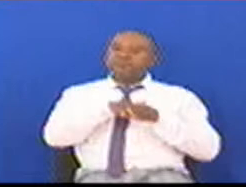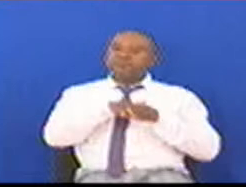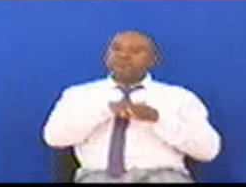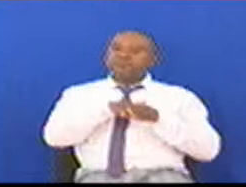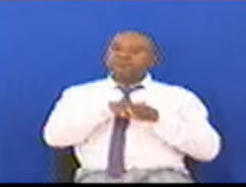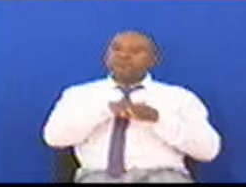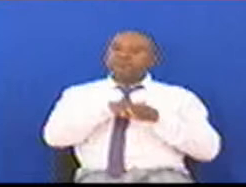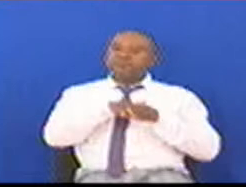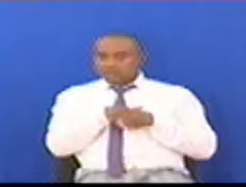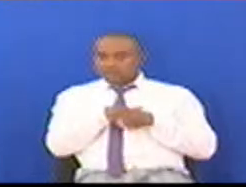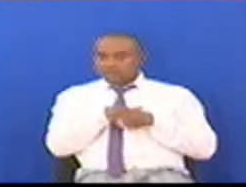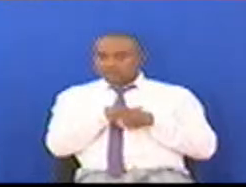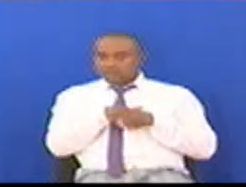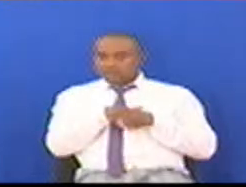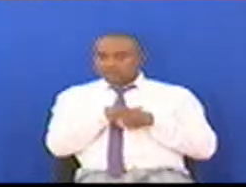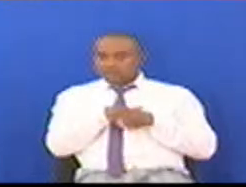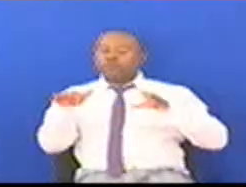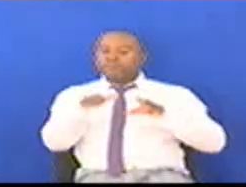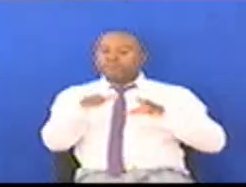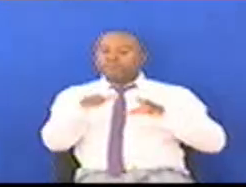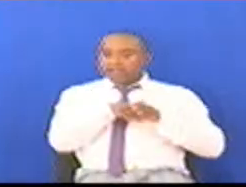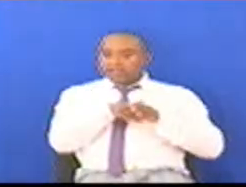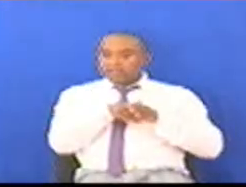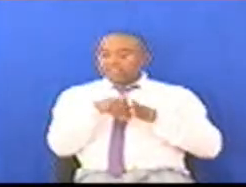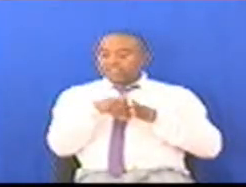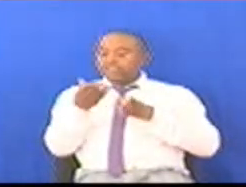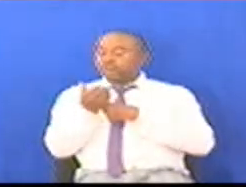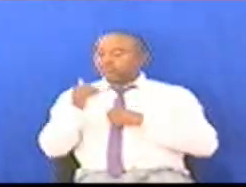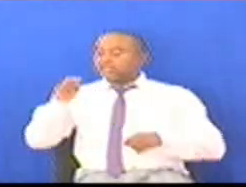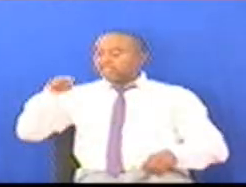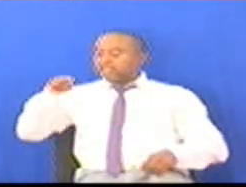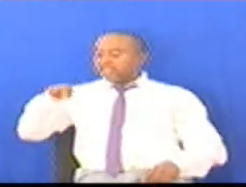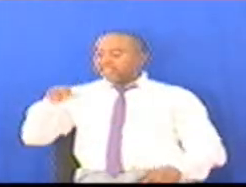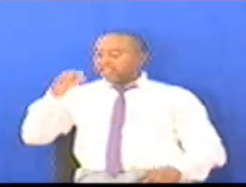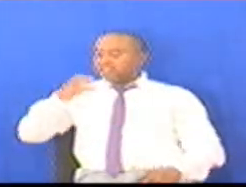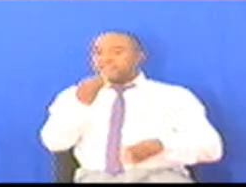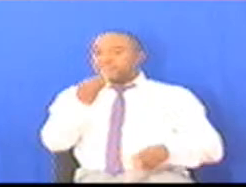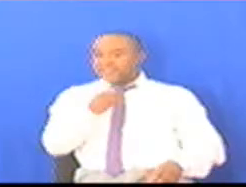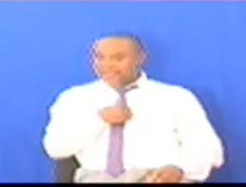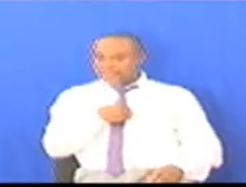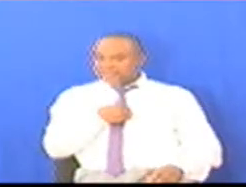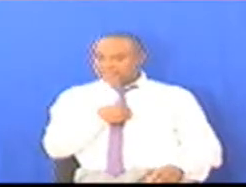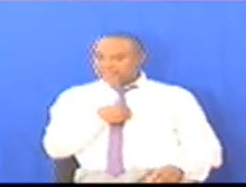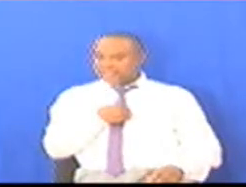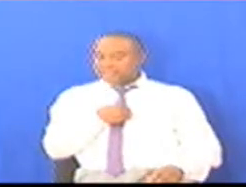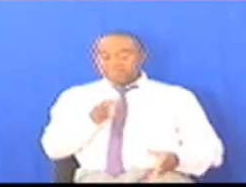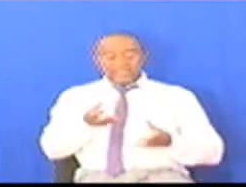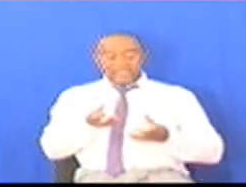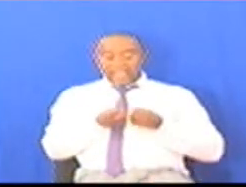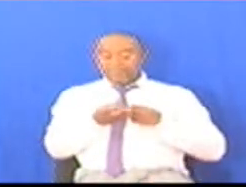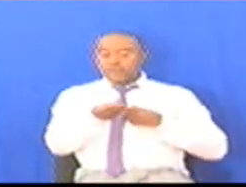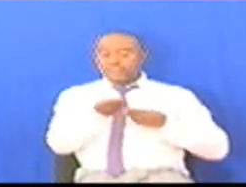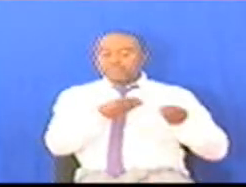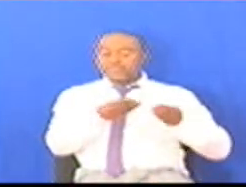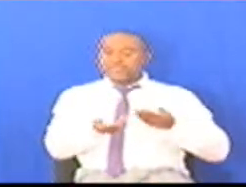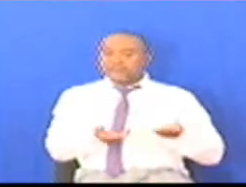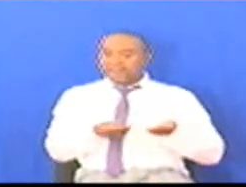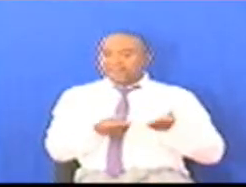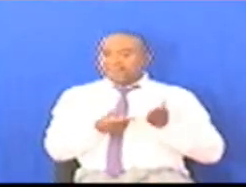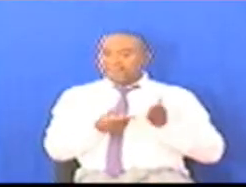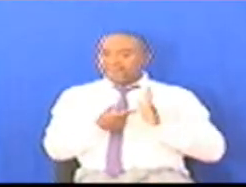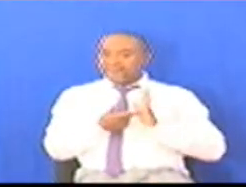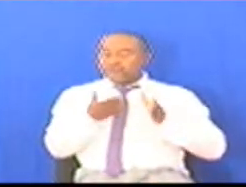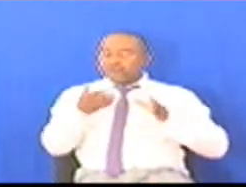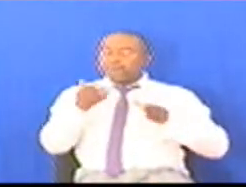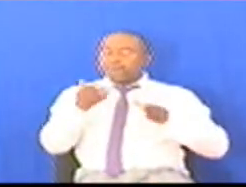Inachukuliwa Na NIC Lakini Makampuni Minafsi Anayofanya Ubuya Ashara Mfano Makampuni Madogo